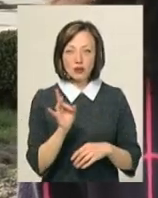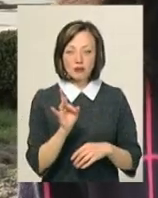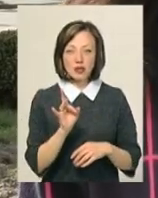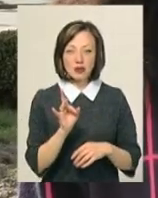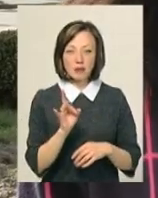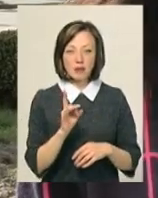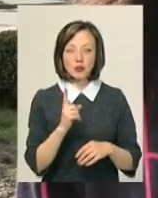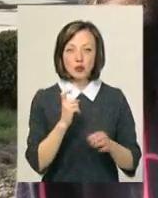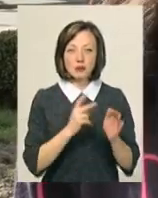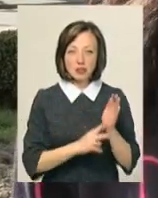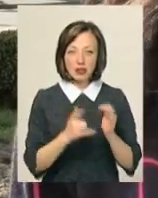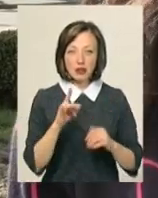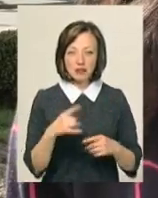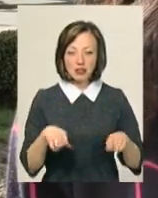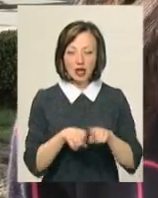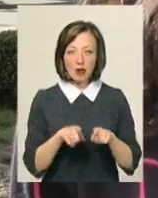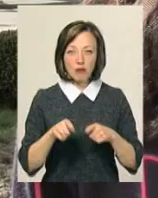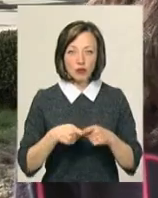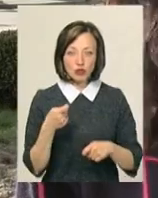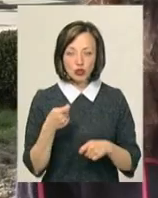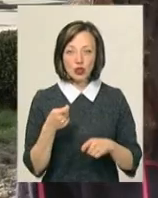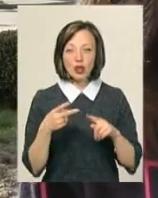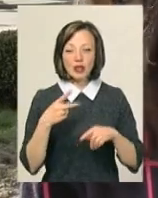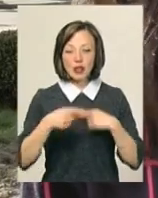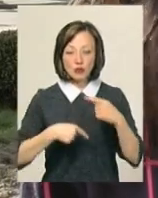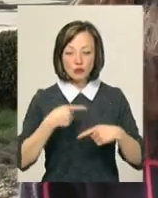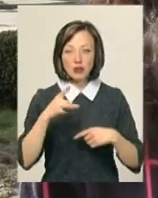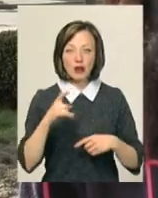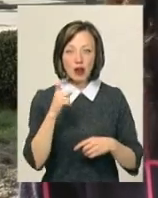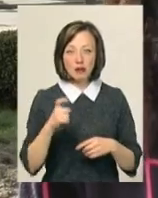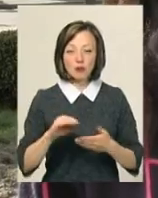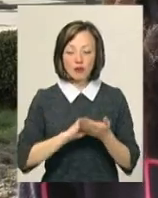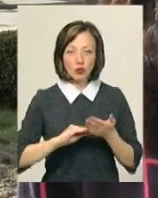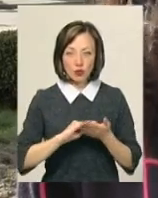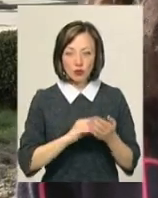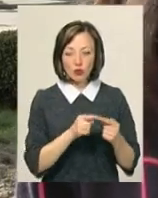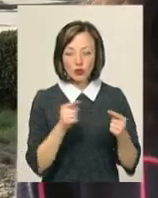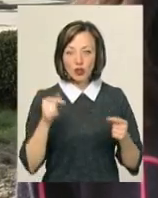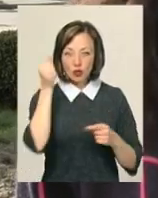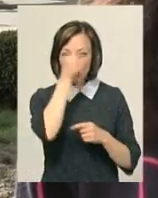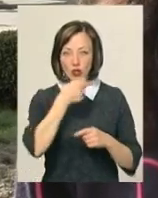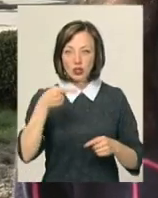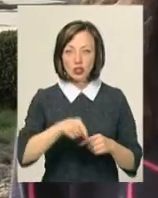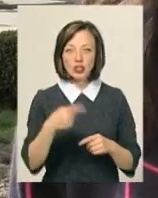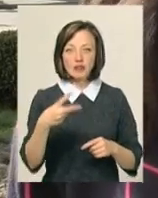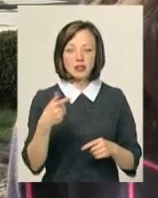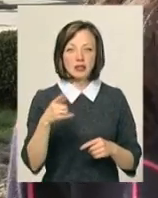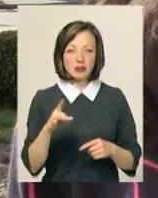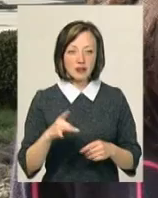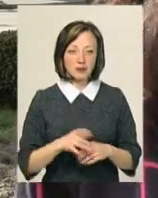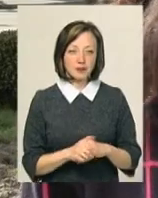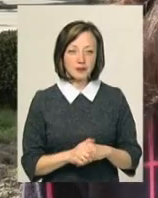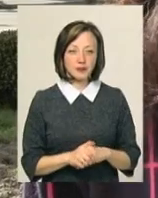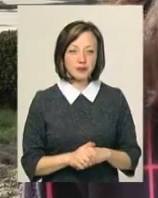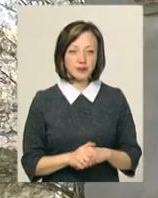перший раз 170 гривень за таке неподання, а наступні рази, якщо воно повторюється протягом року, по 1020 гривень за